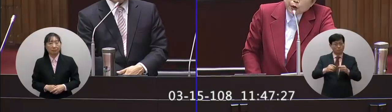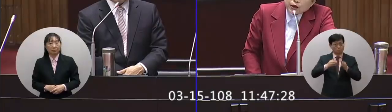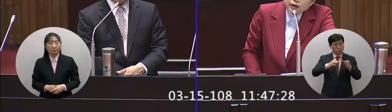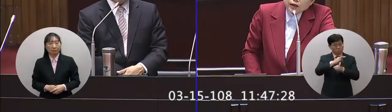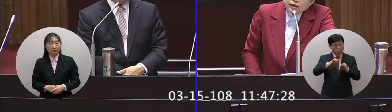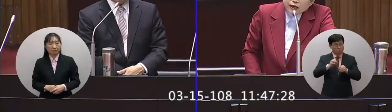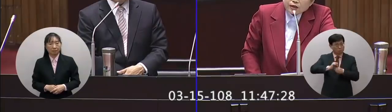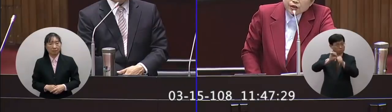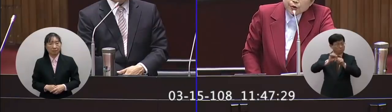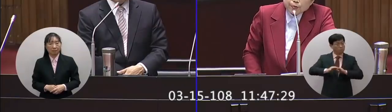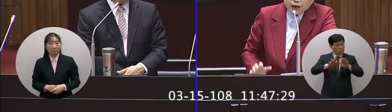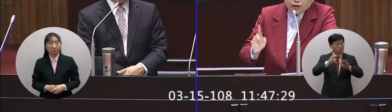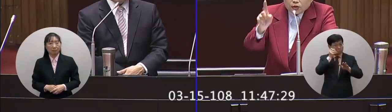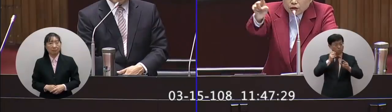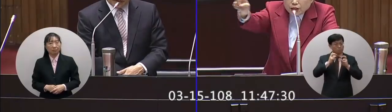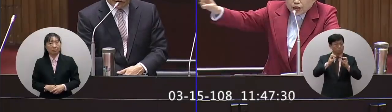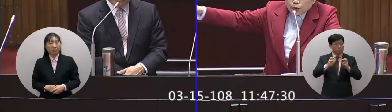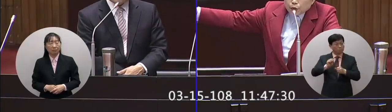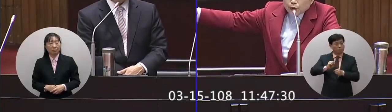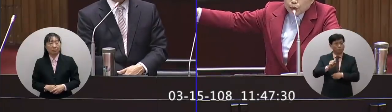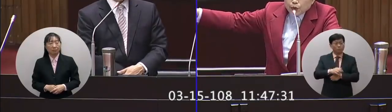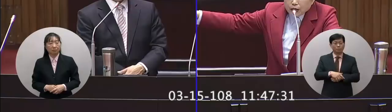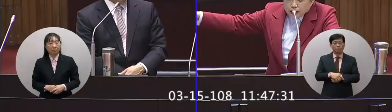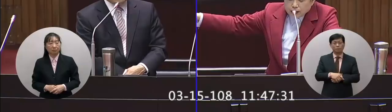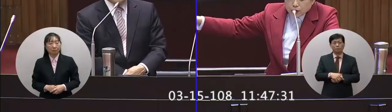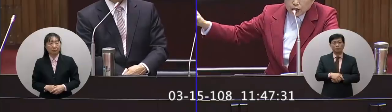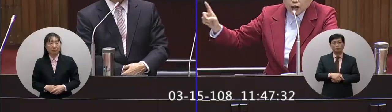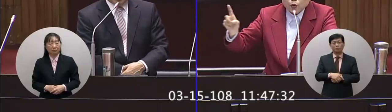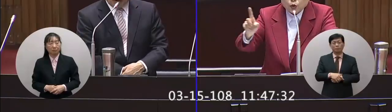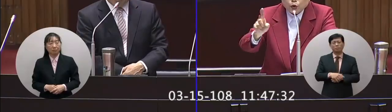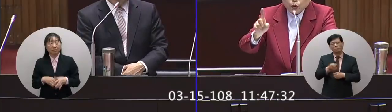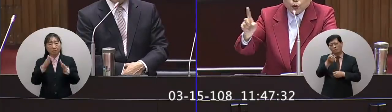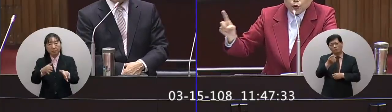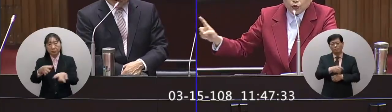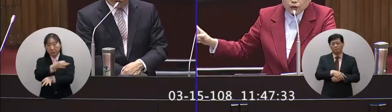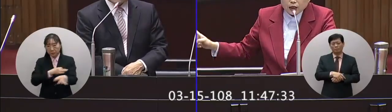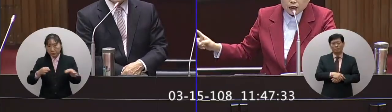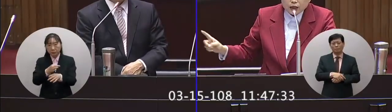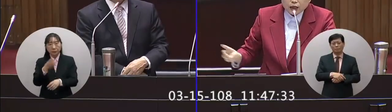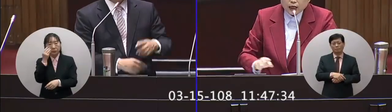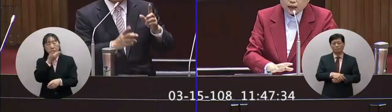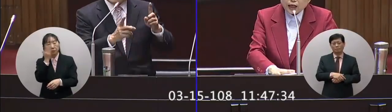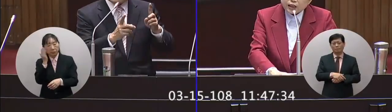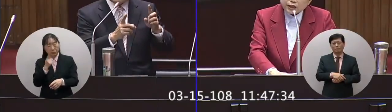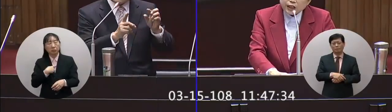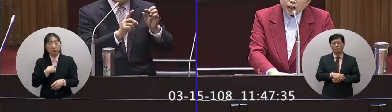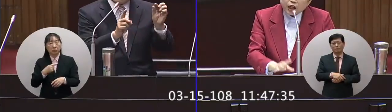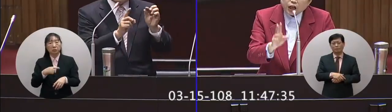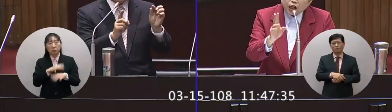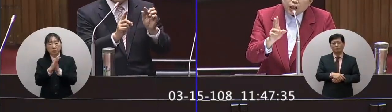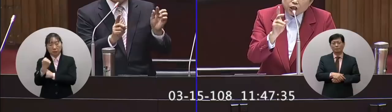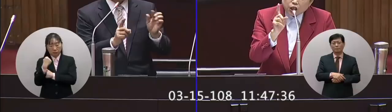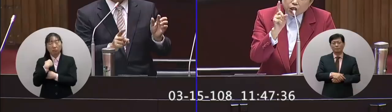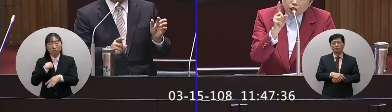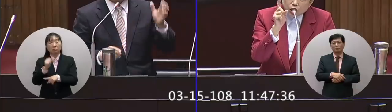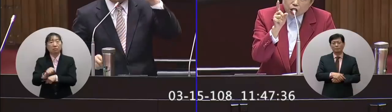經濟拼觀光的這樣的捷運嗎就一點點路拼經濟拼觀光我都支持但是你現在